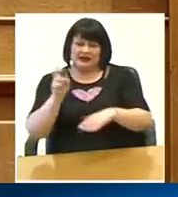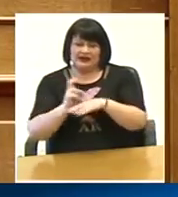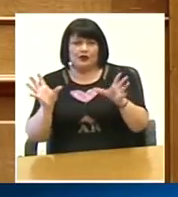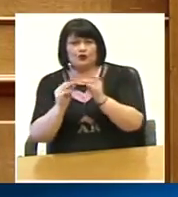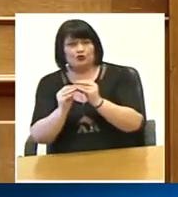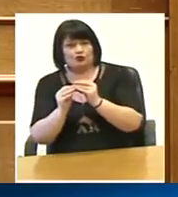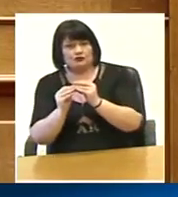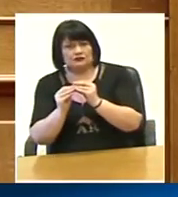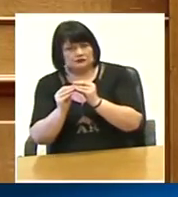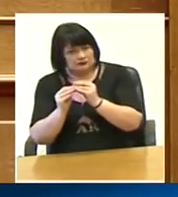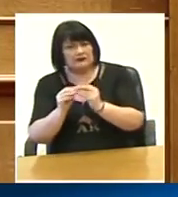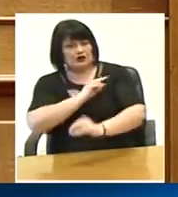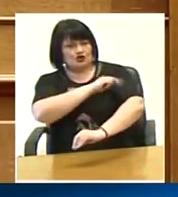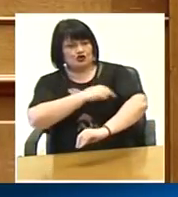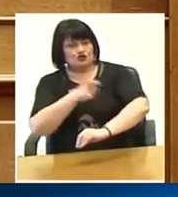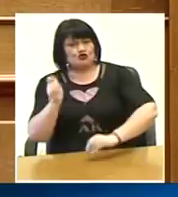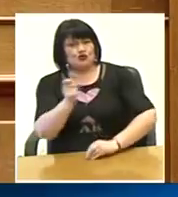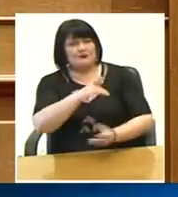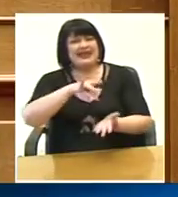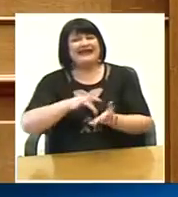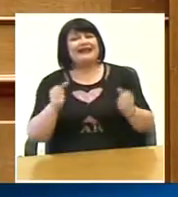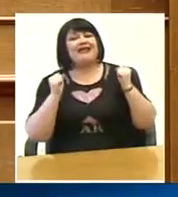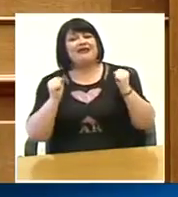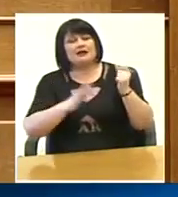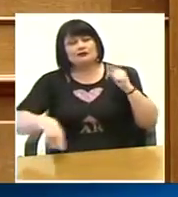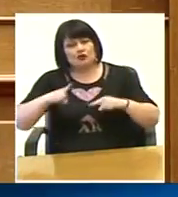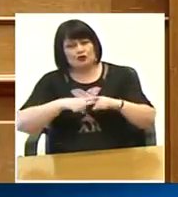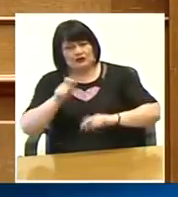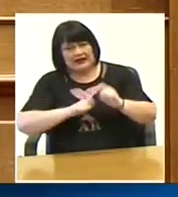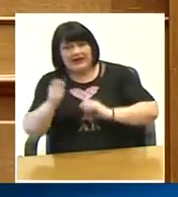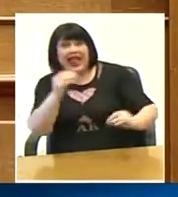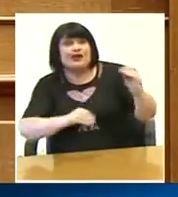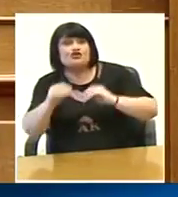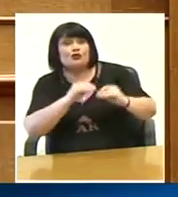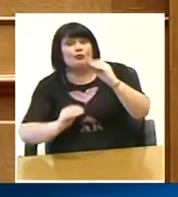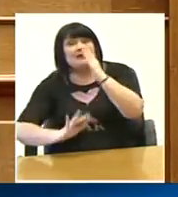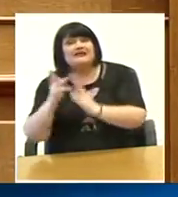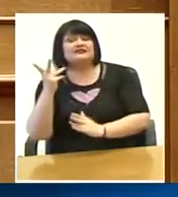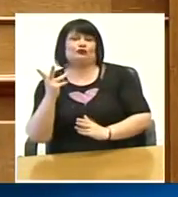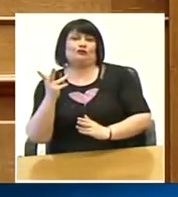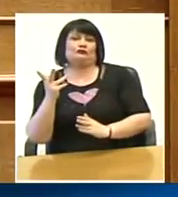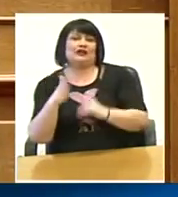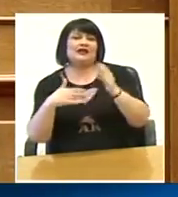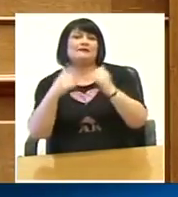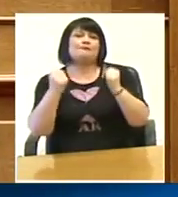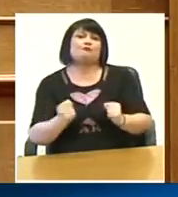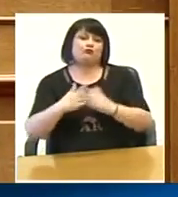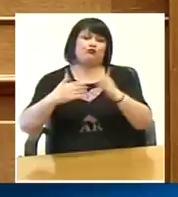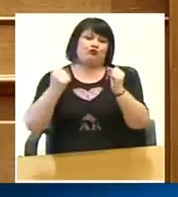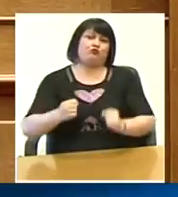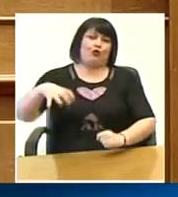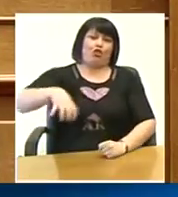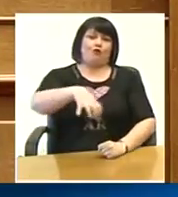χρηματοδοτήσεις στα νοσοκομεία και στα κέντρα υγείας της χώρας για αναβάθμιση εξοπλισμού ή αναβάθμιση ενοχειακών υποδομών έχουμε